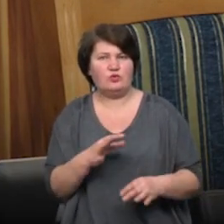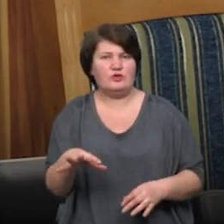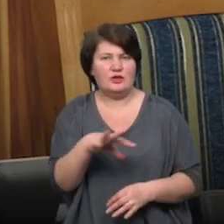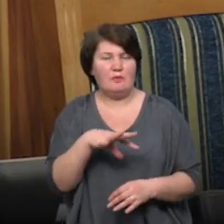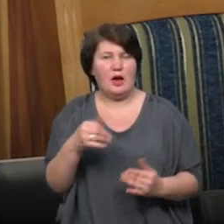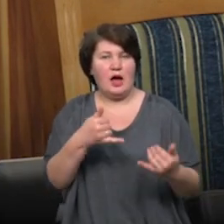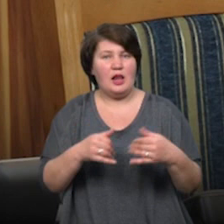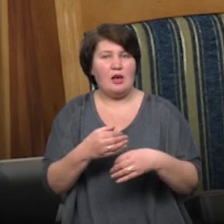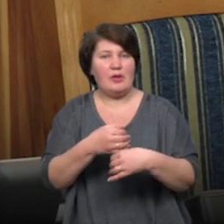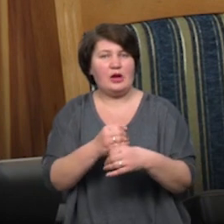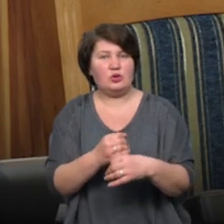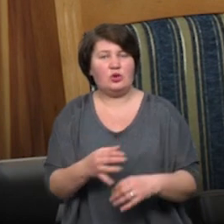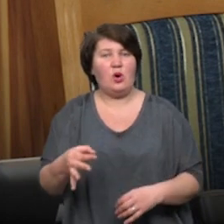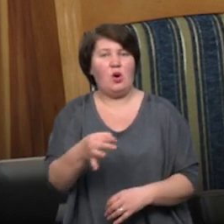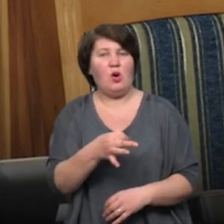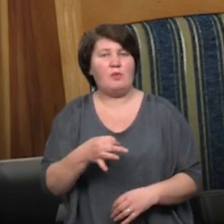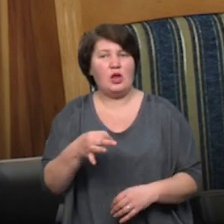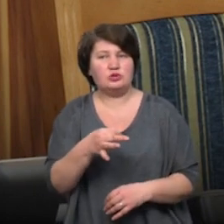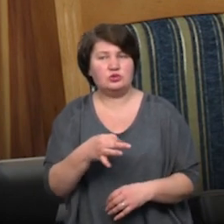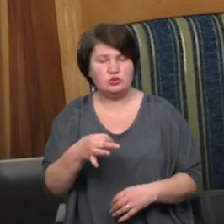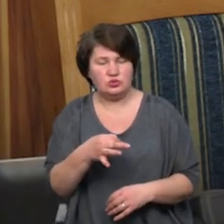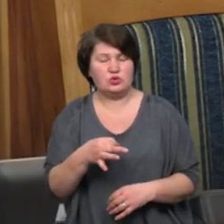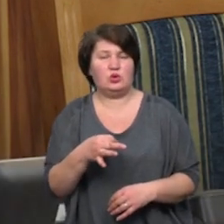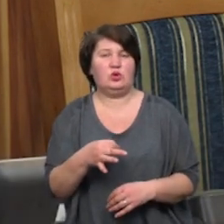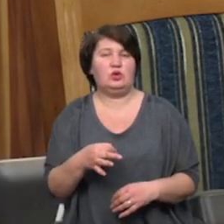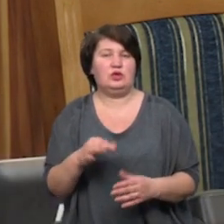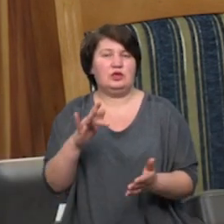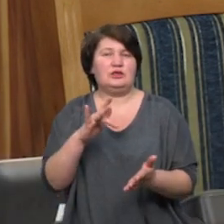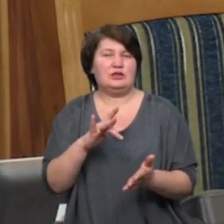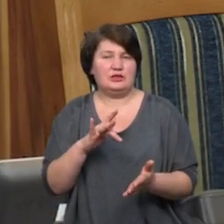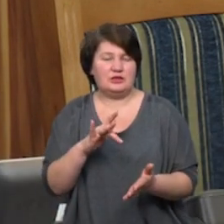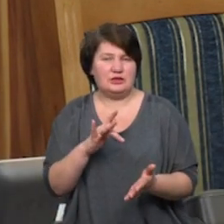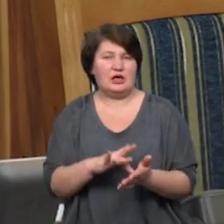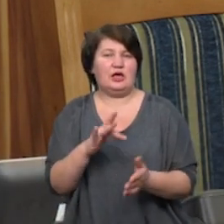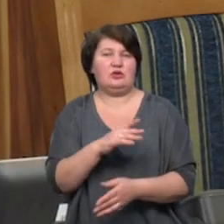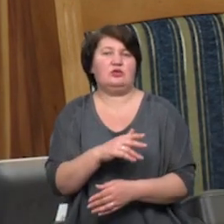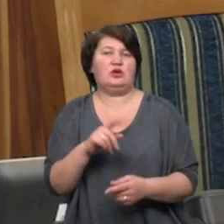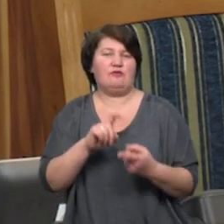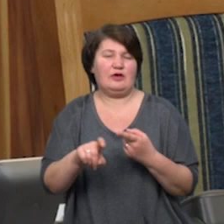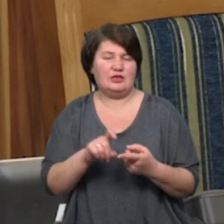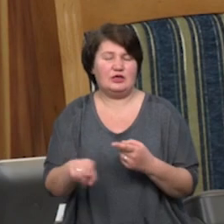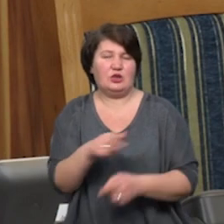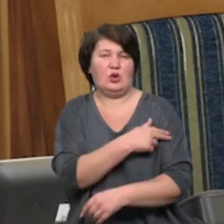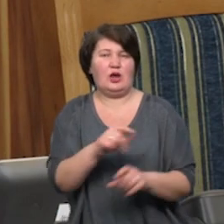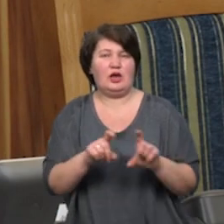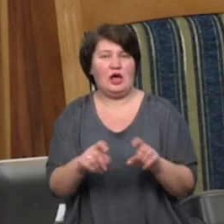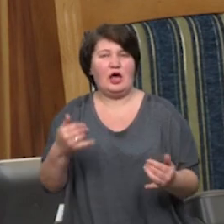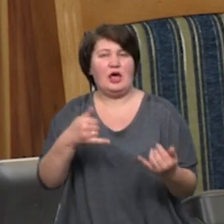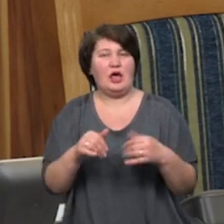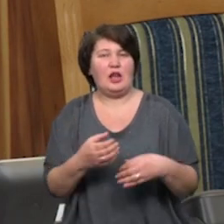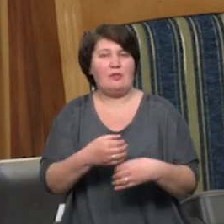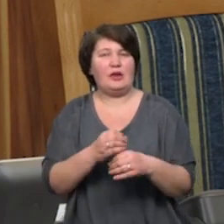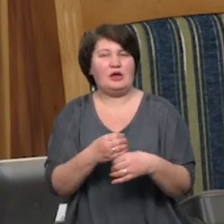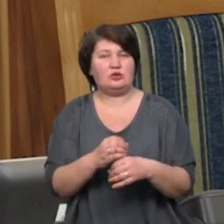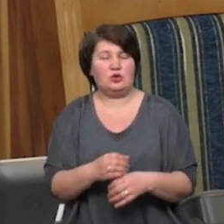обласного лабораторного центру, лабораторії клінічної інфекційної лікарні та лабораторію обласної